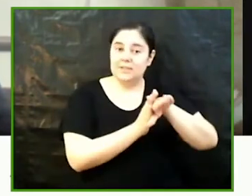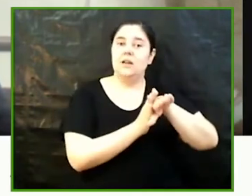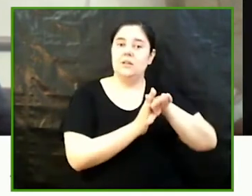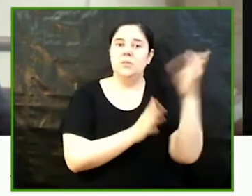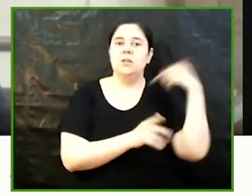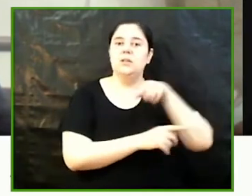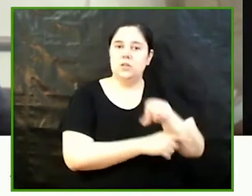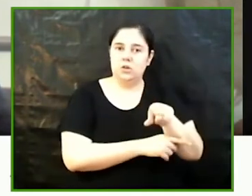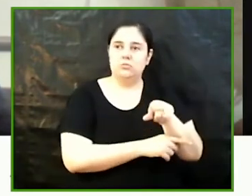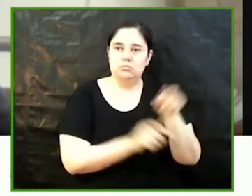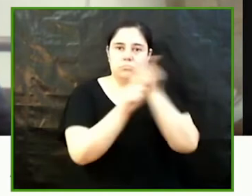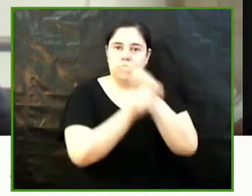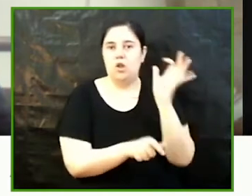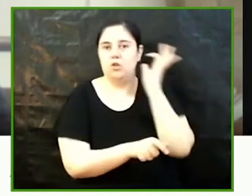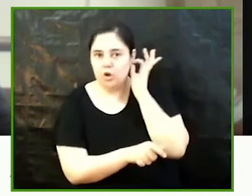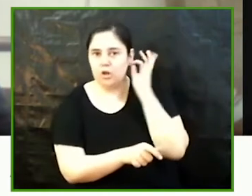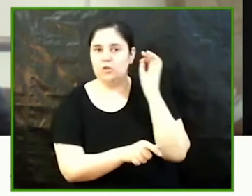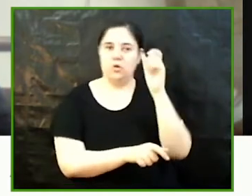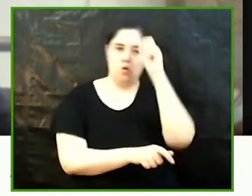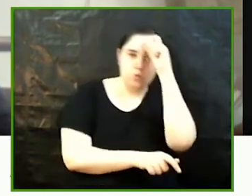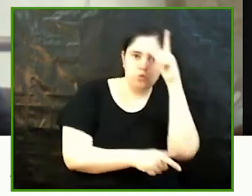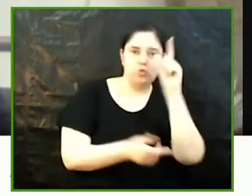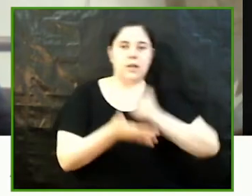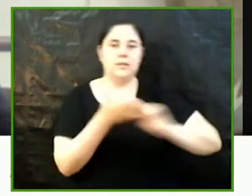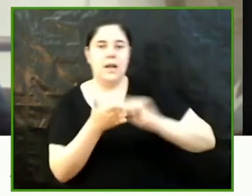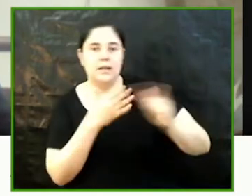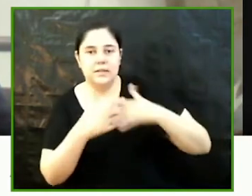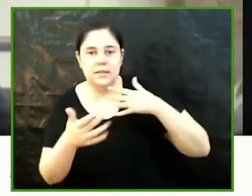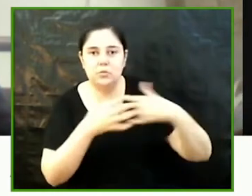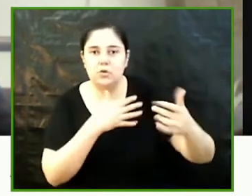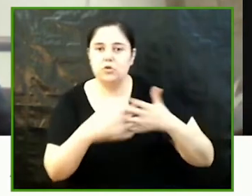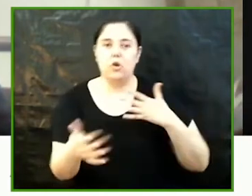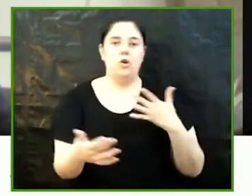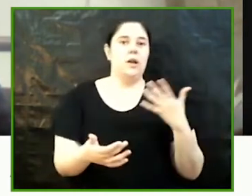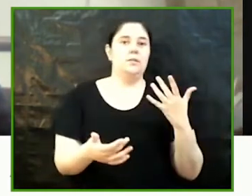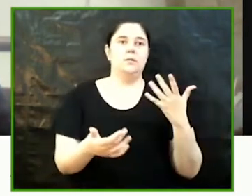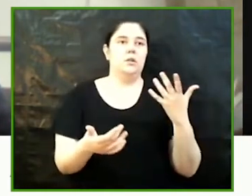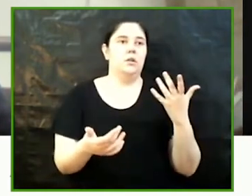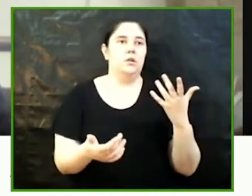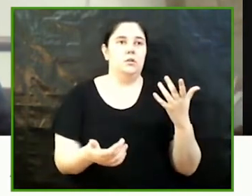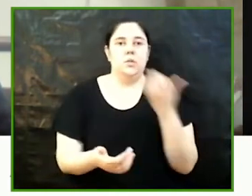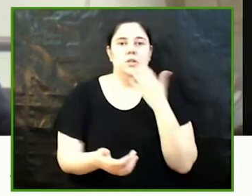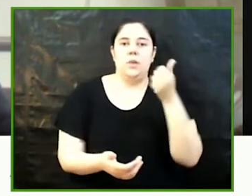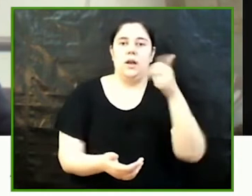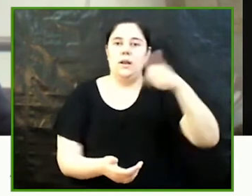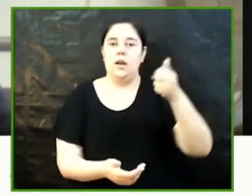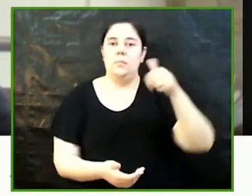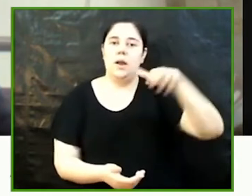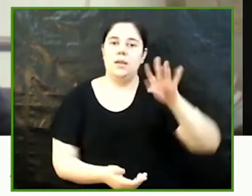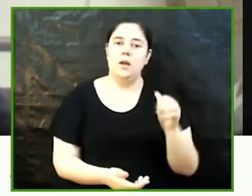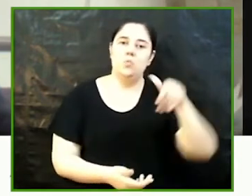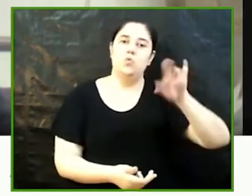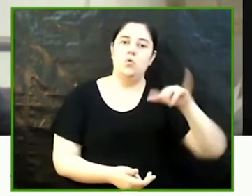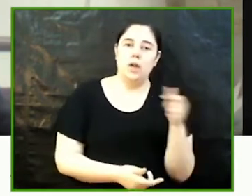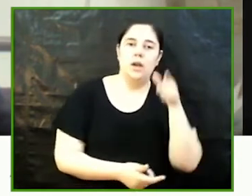a les dones de la cultura escriptores i polítiques catalanistes com Rosa Maria Arquimbao o Ana Maria Morià fundadores de la SEU de